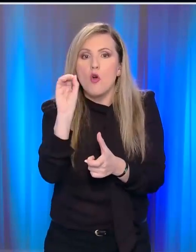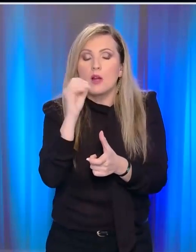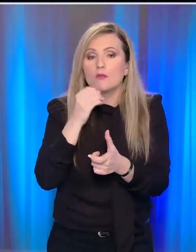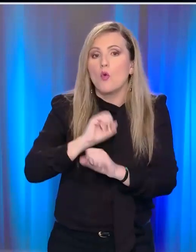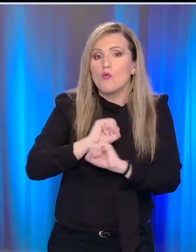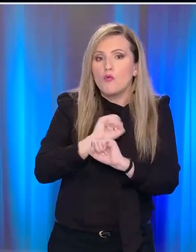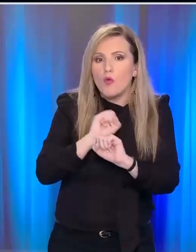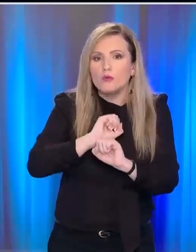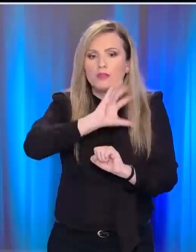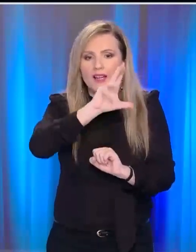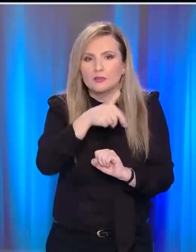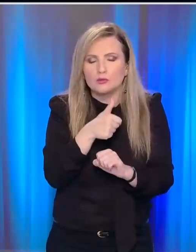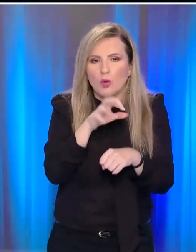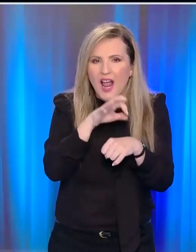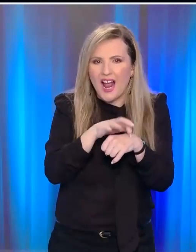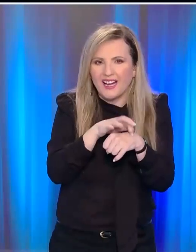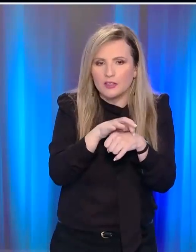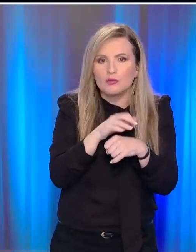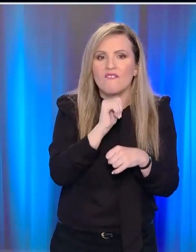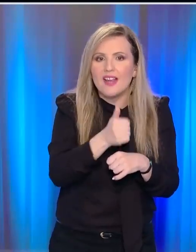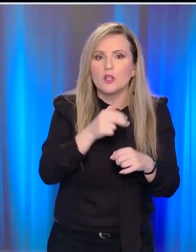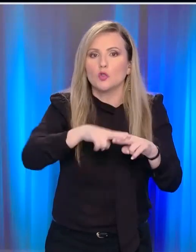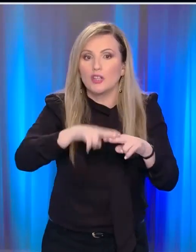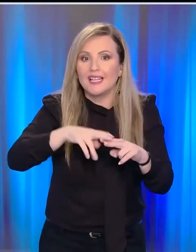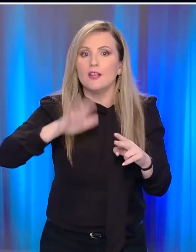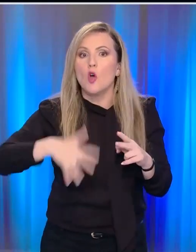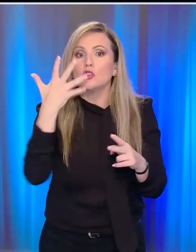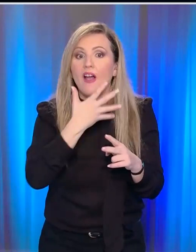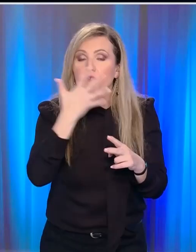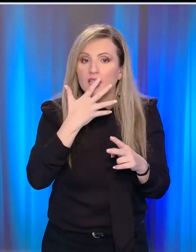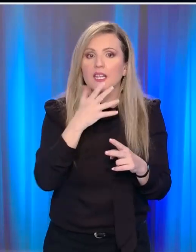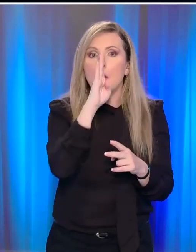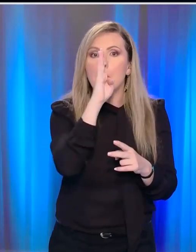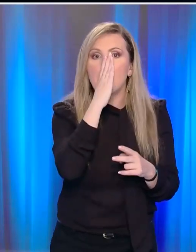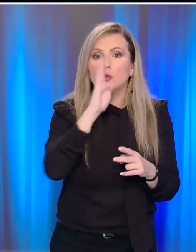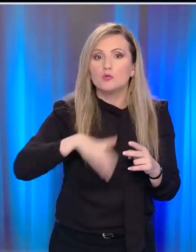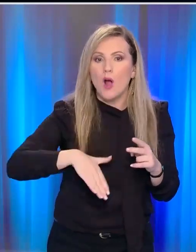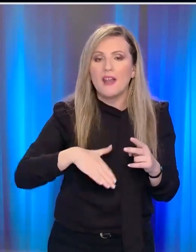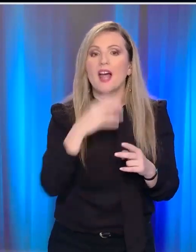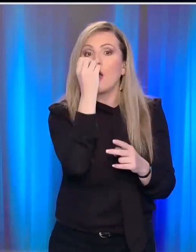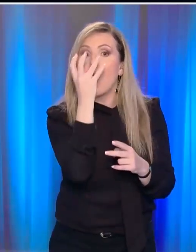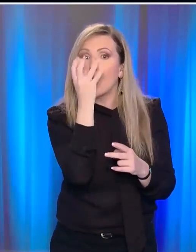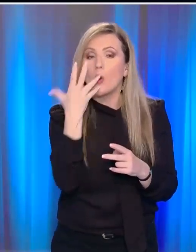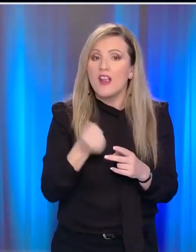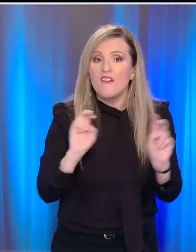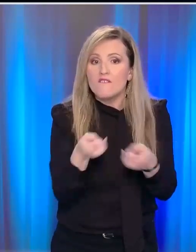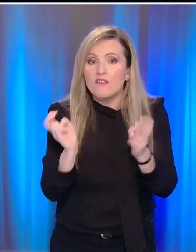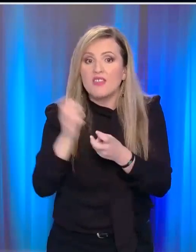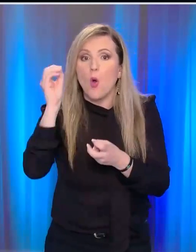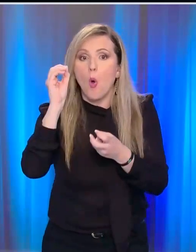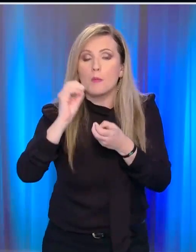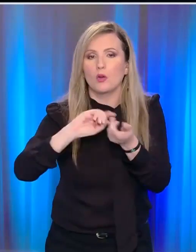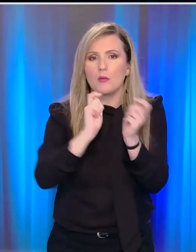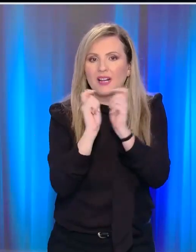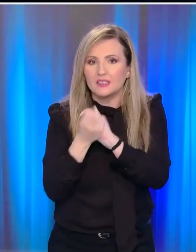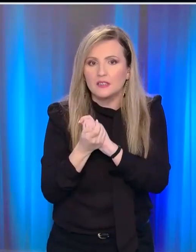Μέχρι στιγμή σε επιβεβαιωμένα κρούσματα υπάρχουν σε Βέλγιο, Ισραήλ, Νότια Αφρική, Μποτζουάνα και Χόγκογκ. Και όλα αυτά τη στιγμή που ο Λένα και μακραίνει η